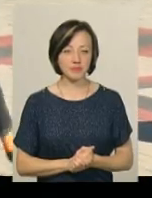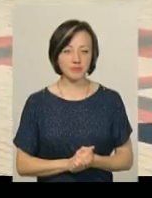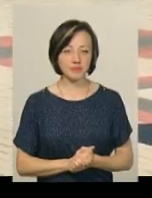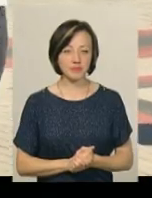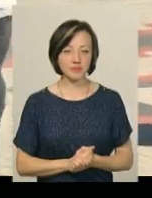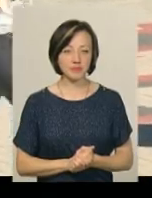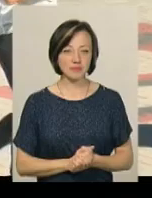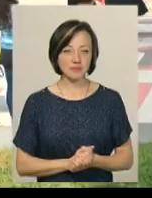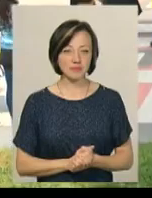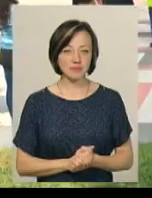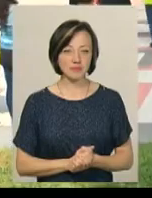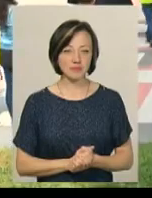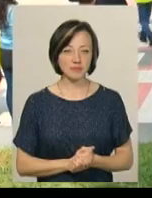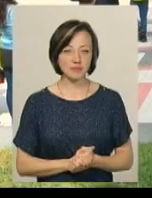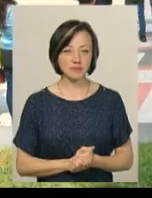«Понизя»